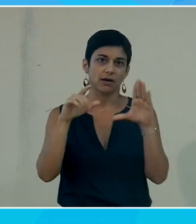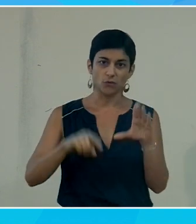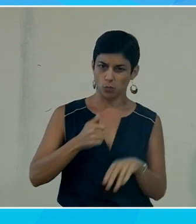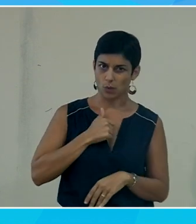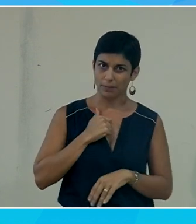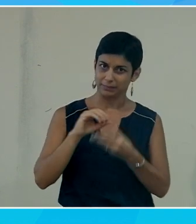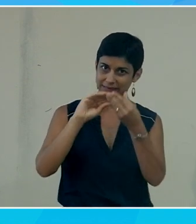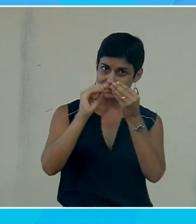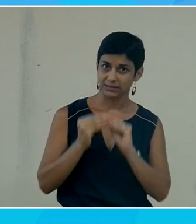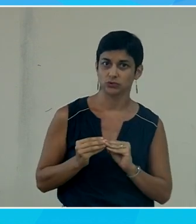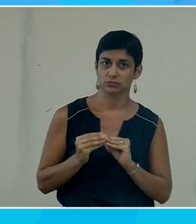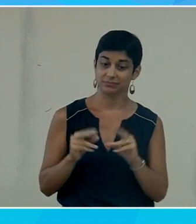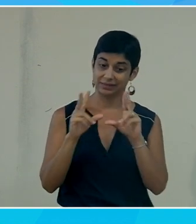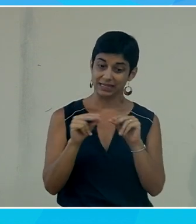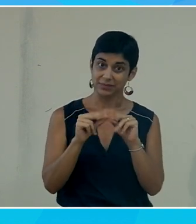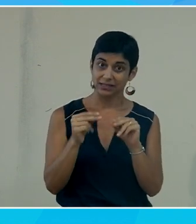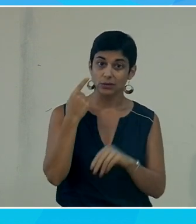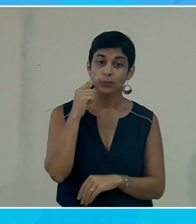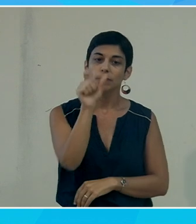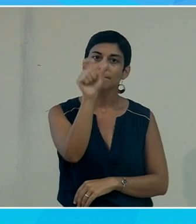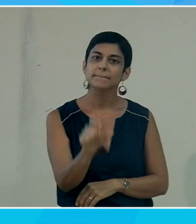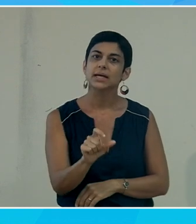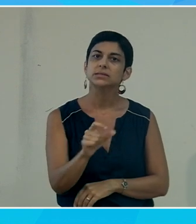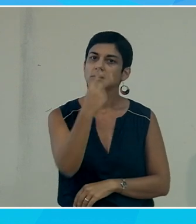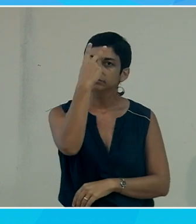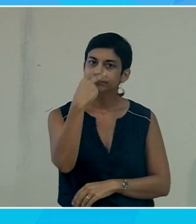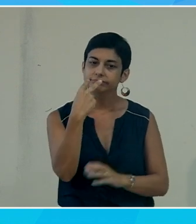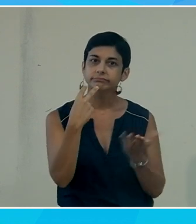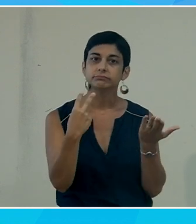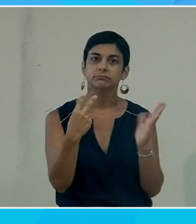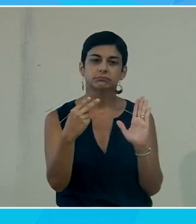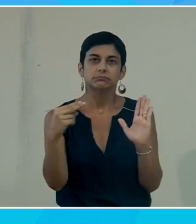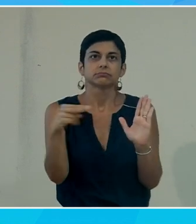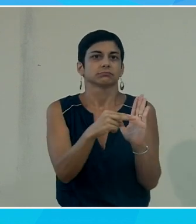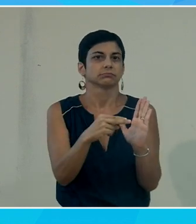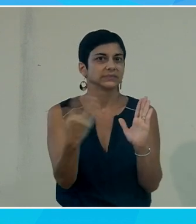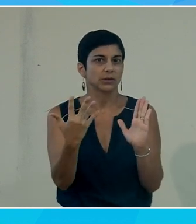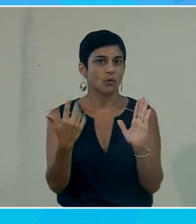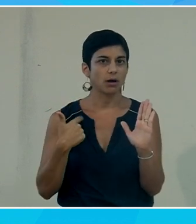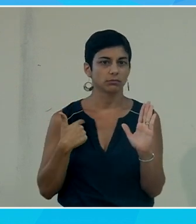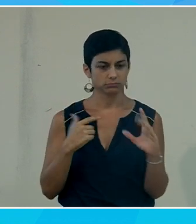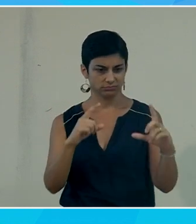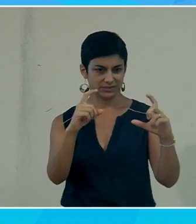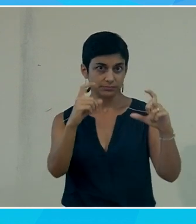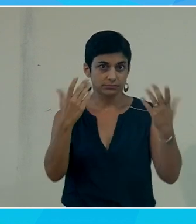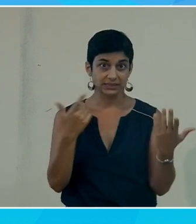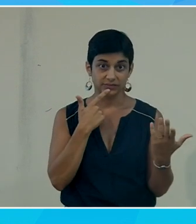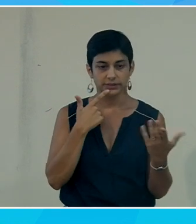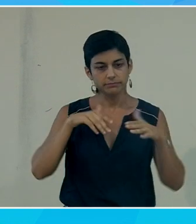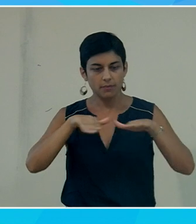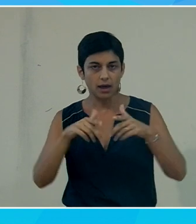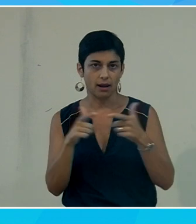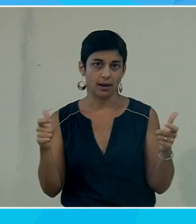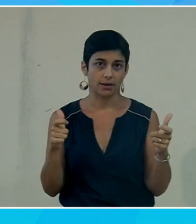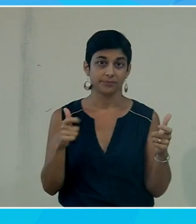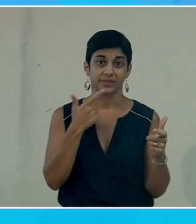pour pouvoir décrire à une personne non-voyante que cette image contient une plage, etc., il faut bien que je lui indique en fait le texte correspondant. Donc, c ce qu'on appelle